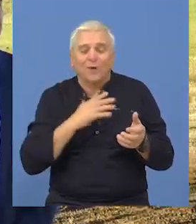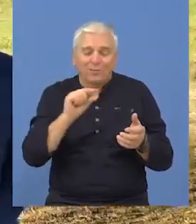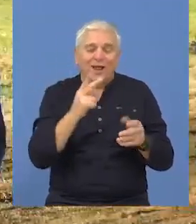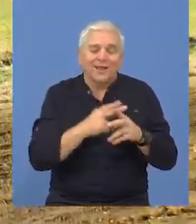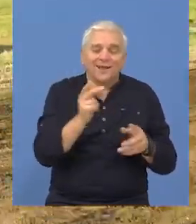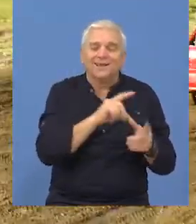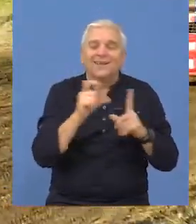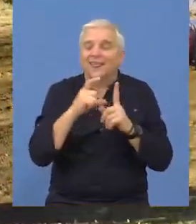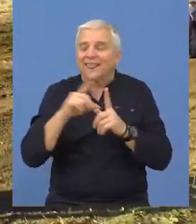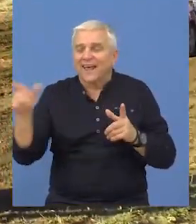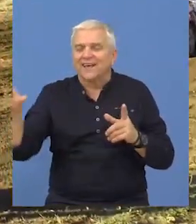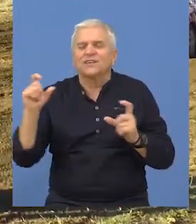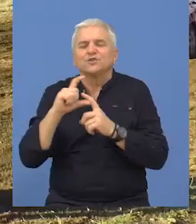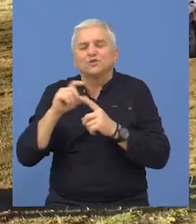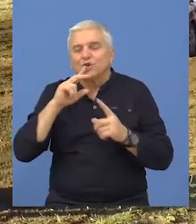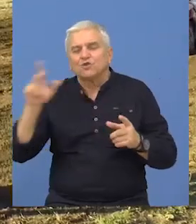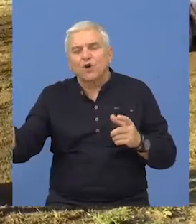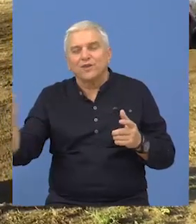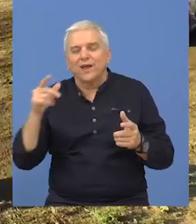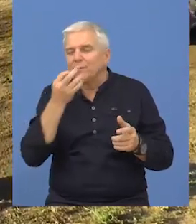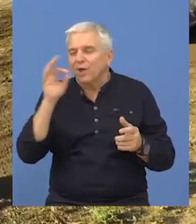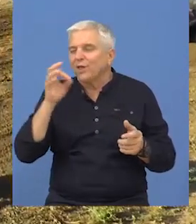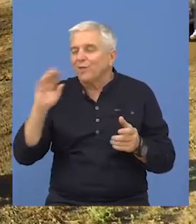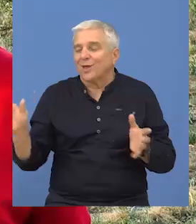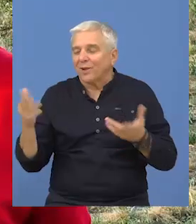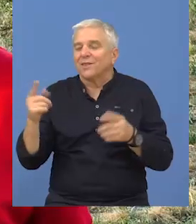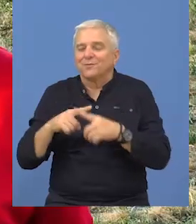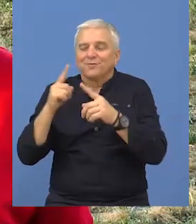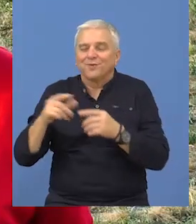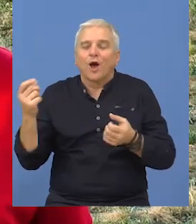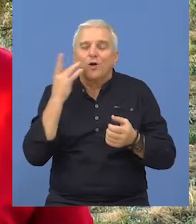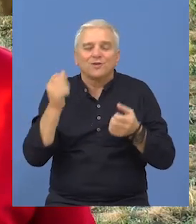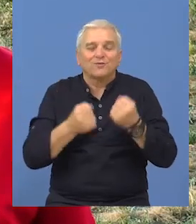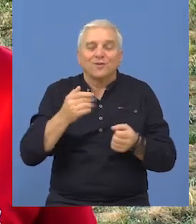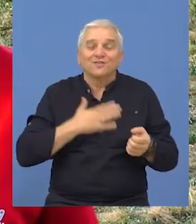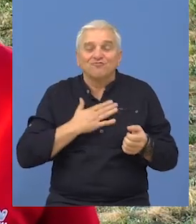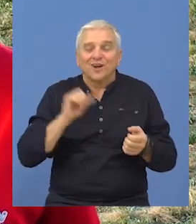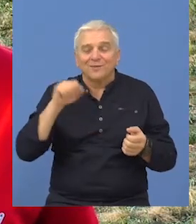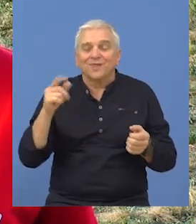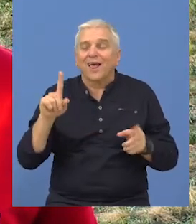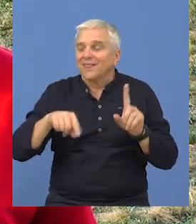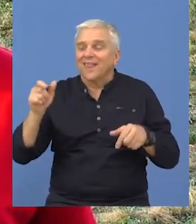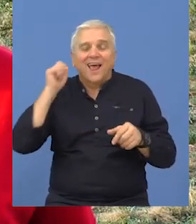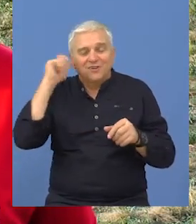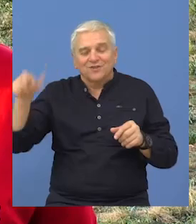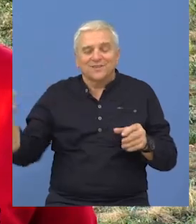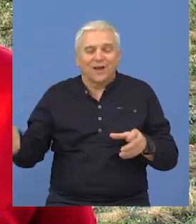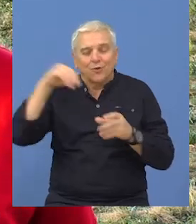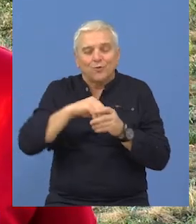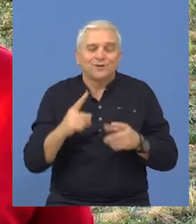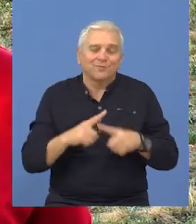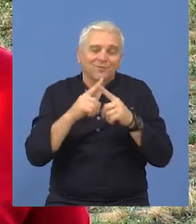znači moja Malenko, Zdajana i Sonja. Sonja je sve bolje i bolje, tako da odlično. Nadam se da će nam se još neko